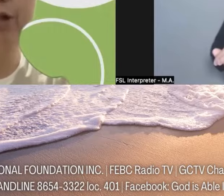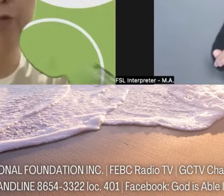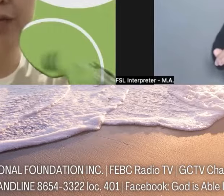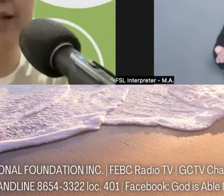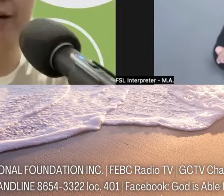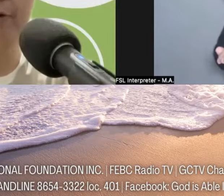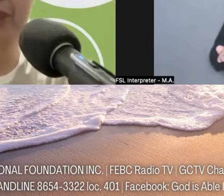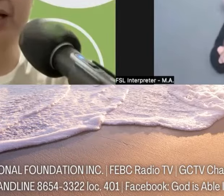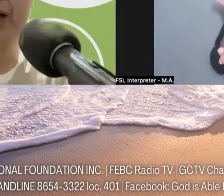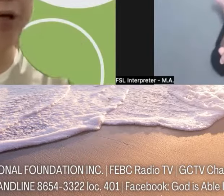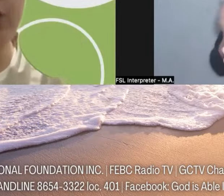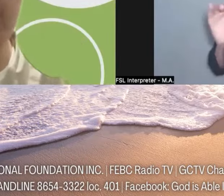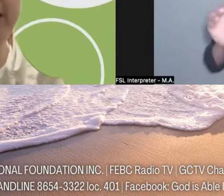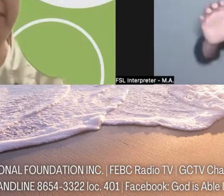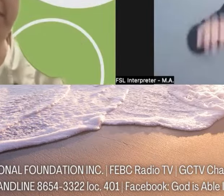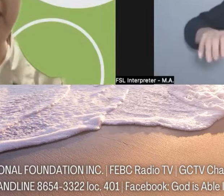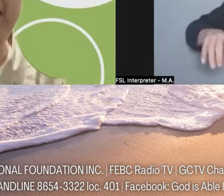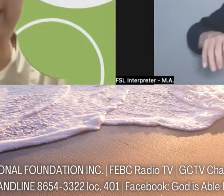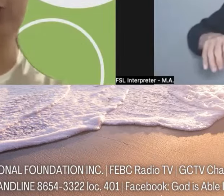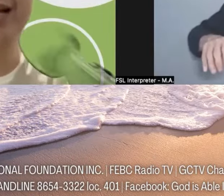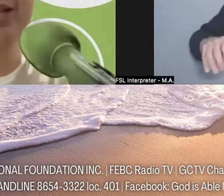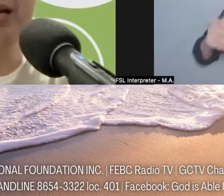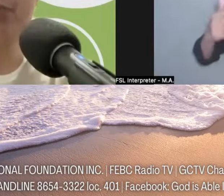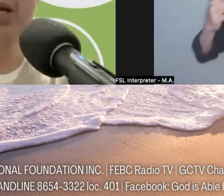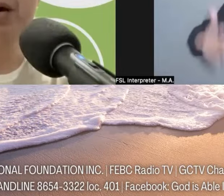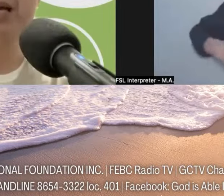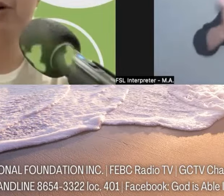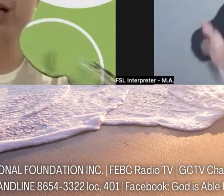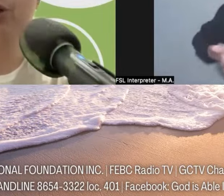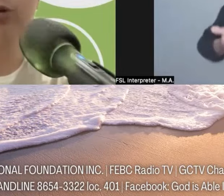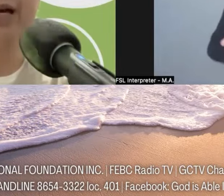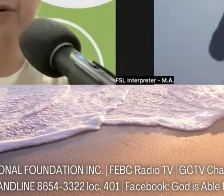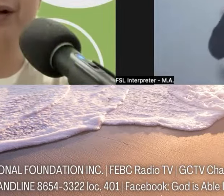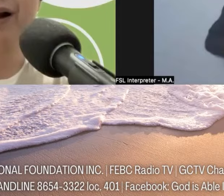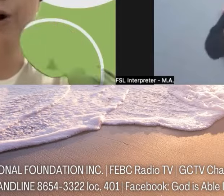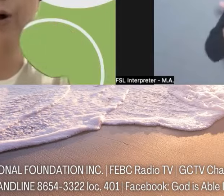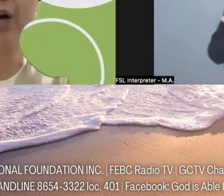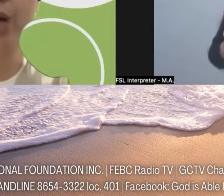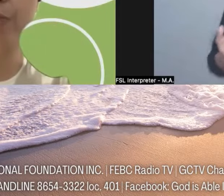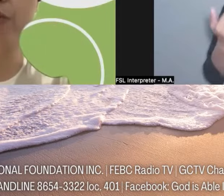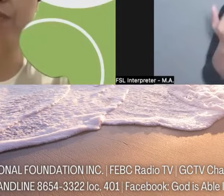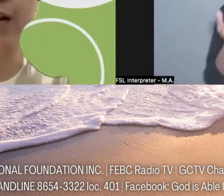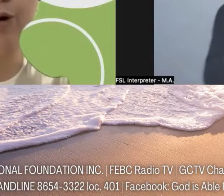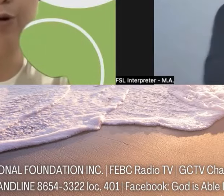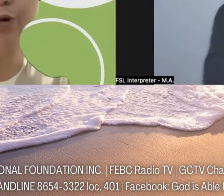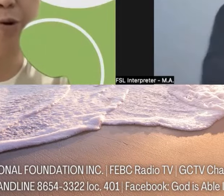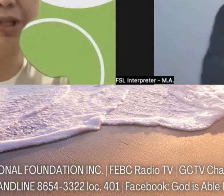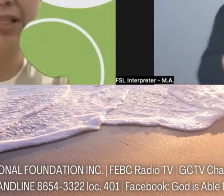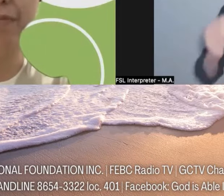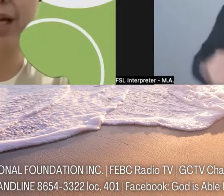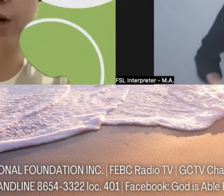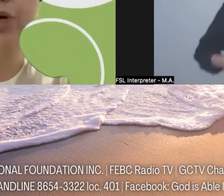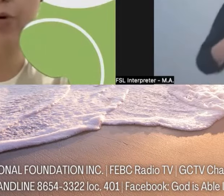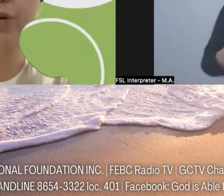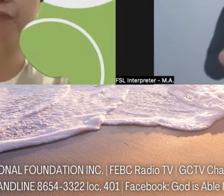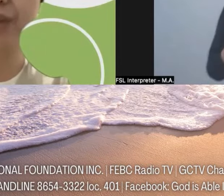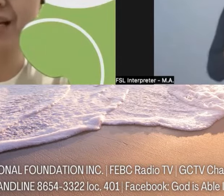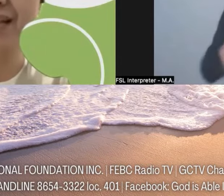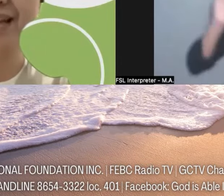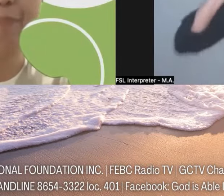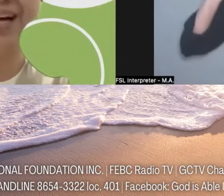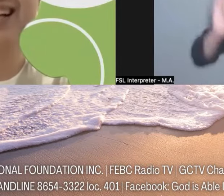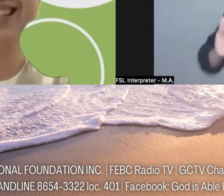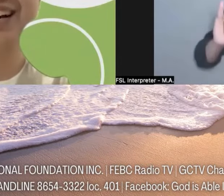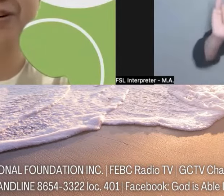lumalabas, lumilitaw. So let's welcome Him. Pahinggan ho natin. I pray ma-encourage ho tayo. All the way from Ilocosur, dyan sa may lugar ho ng